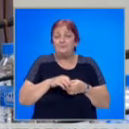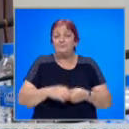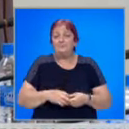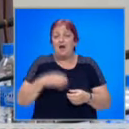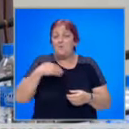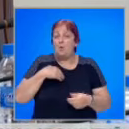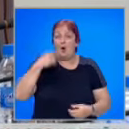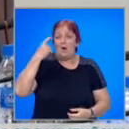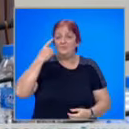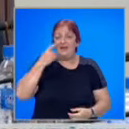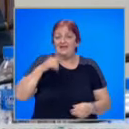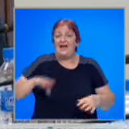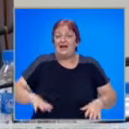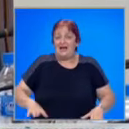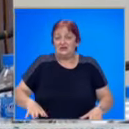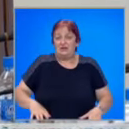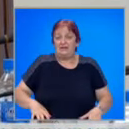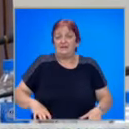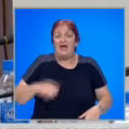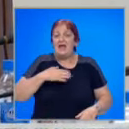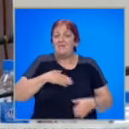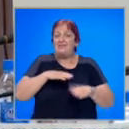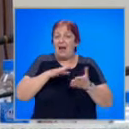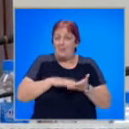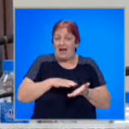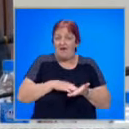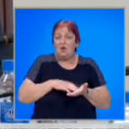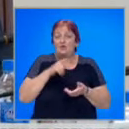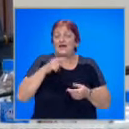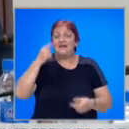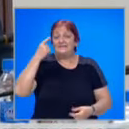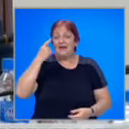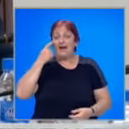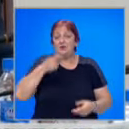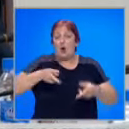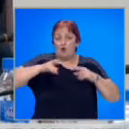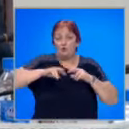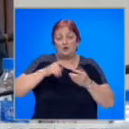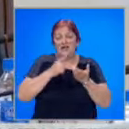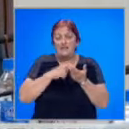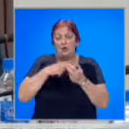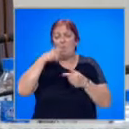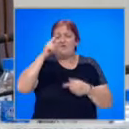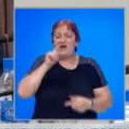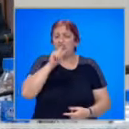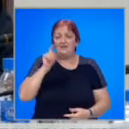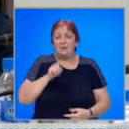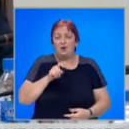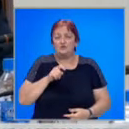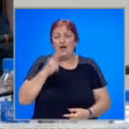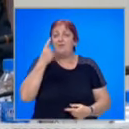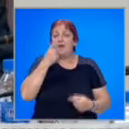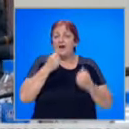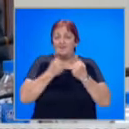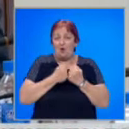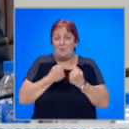по мое мнение, гражданите имат право да знаят отговорите на няколко важни въпроса. На